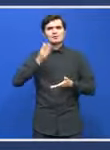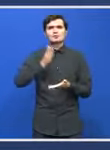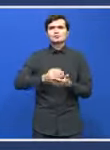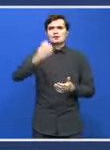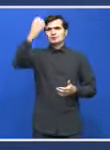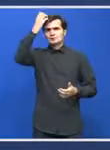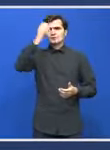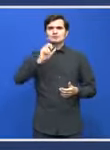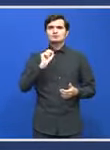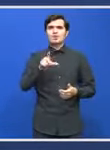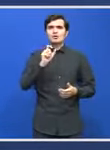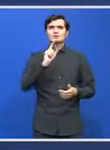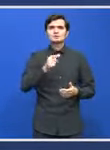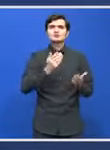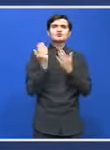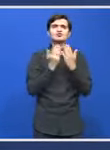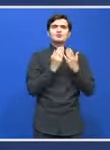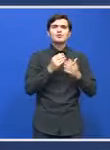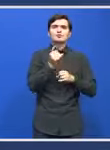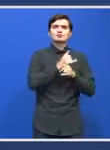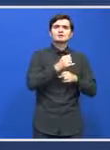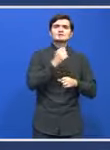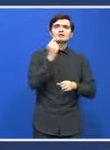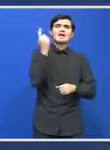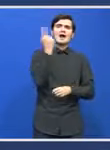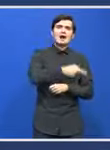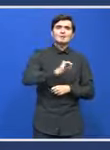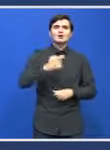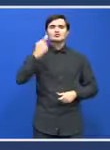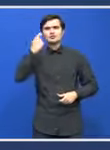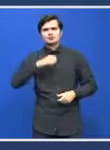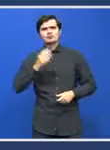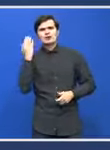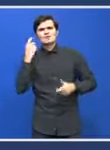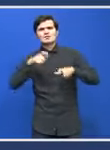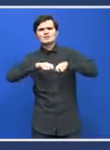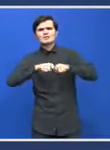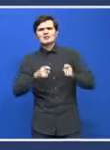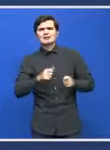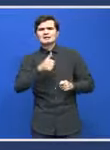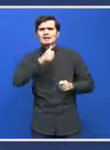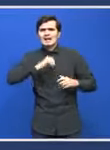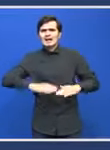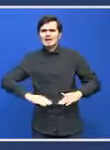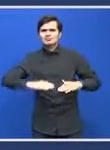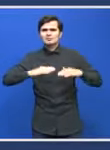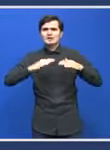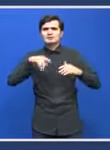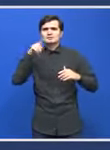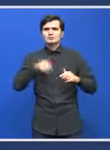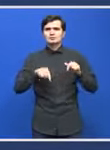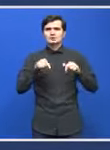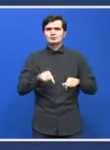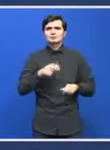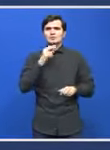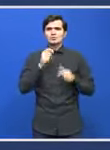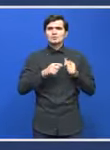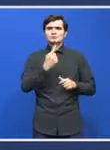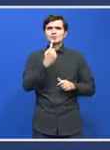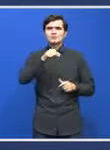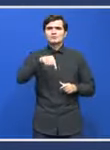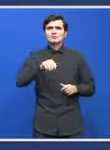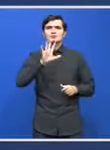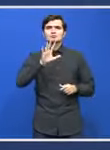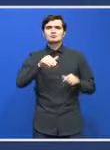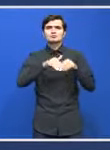vorba de 12 unități de învățământ din județele Alba și Cluj, afectate de inundațiile din această lună. Este vorba de 1,5 milioane